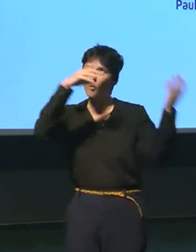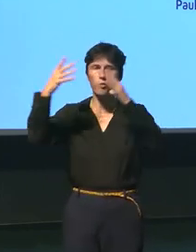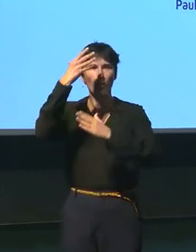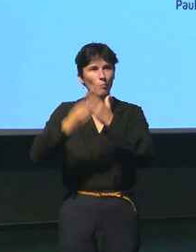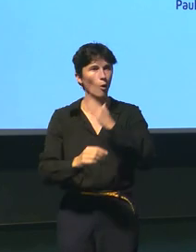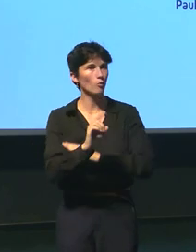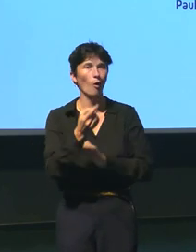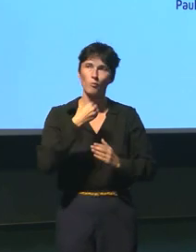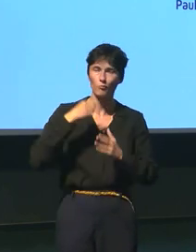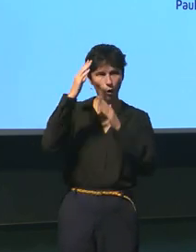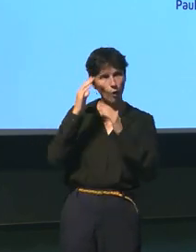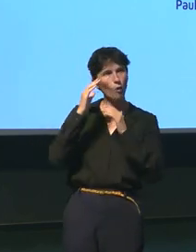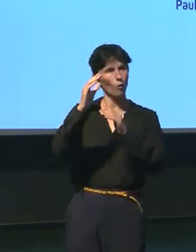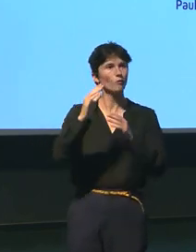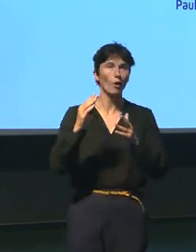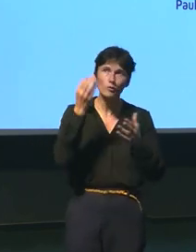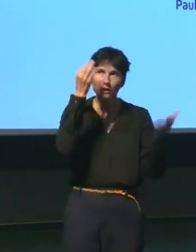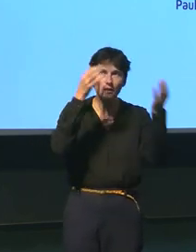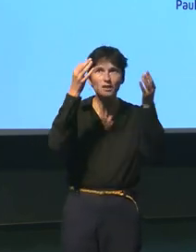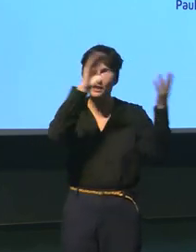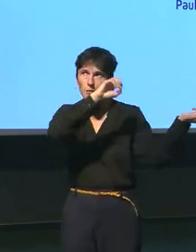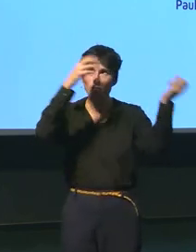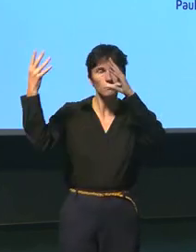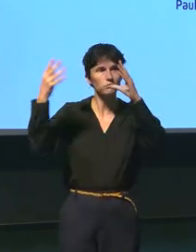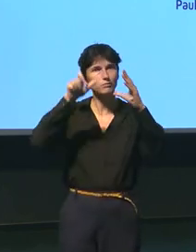j'ai confiance dans le renouvelement de l'imaginaire de Rousseau-Cas